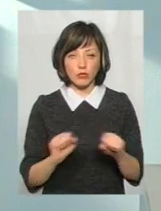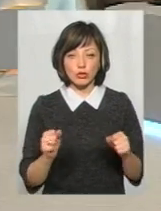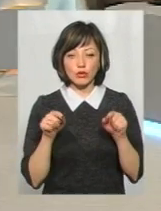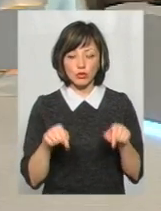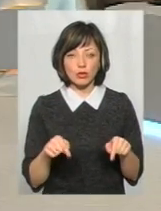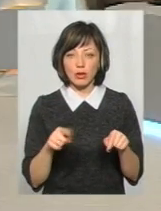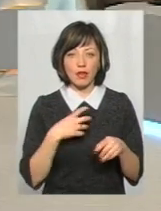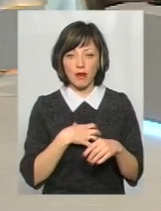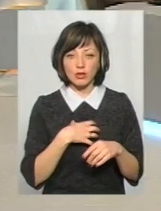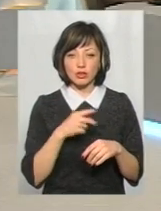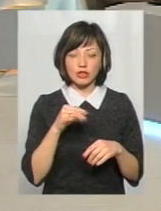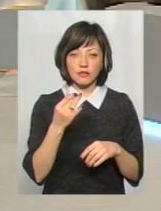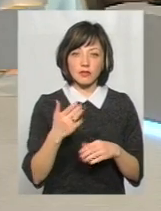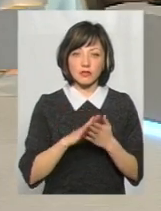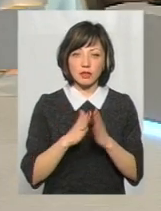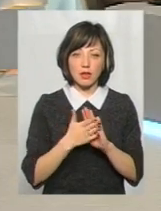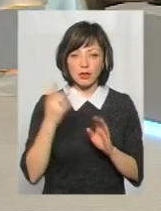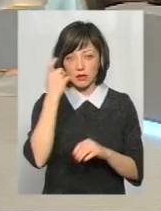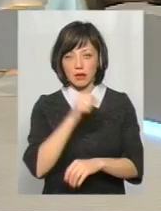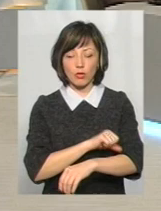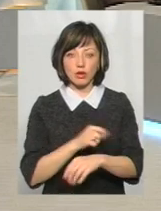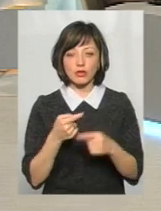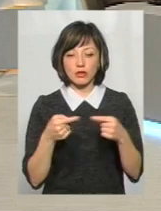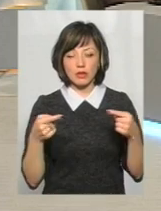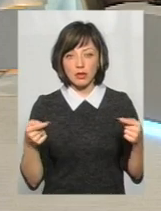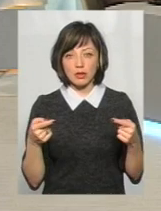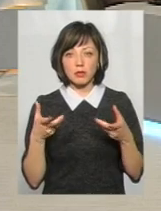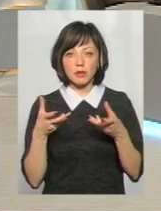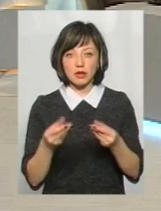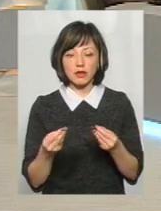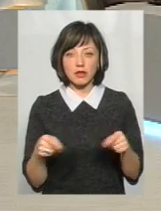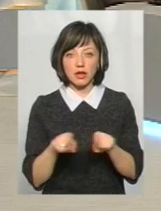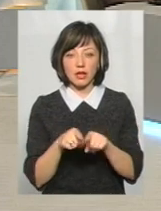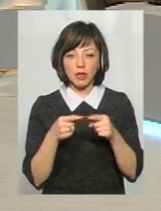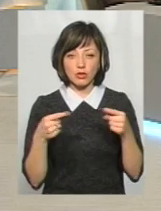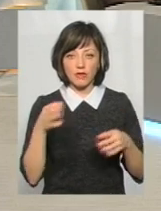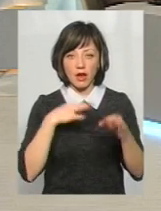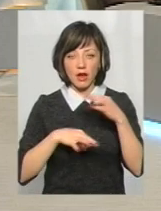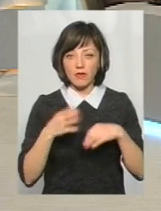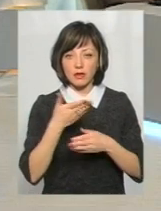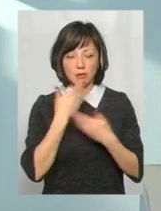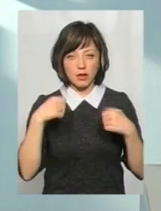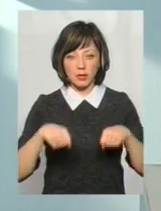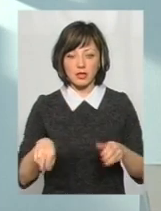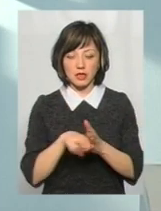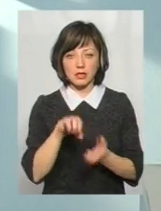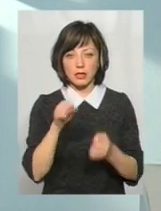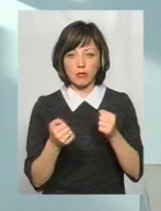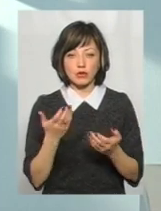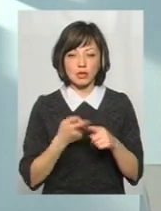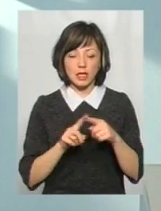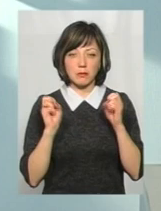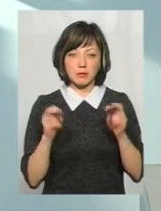Тобто тут неважливо, чи ви в стані алкогольного сп'яніння, чи наркотичного, чи під дією таких речовин, ви не маєте права сидити за кермою, що це